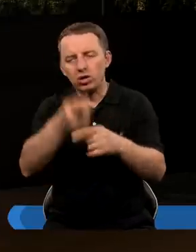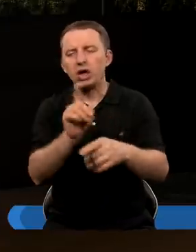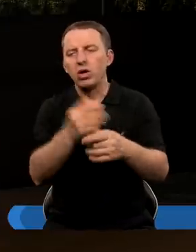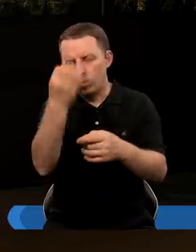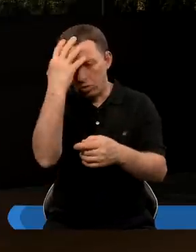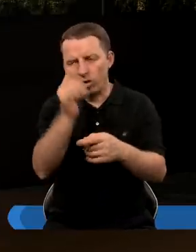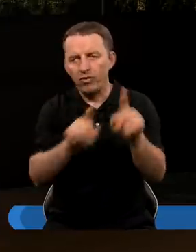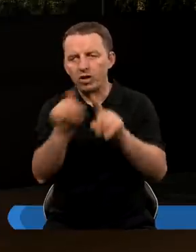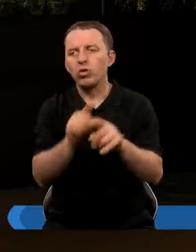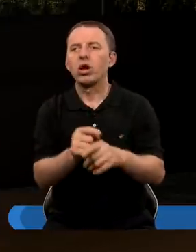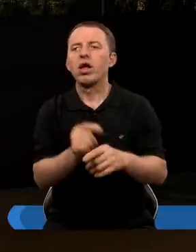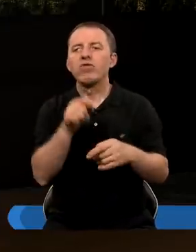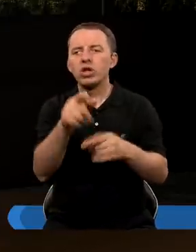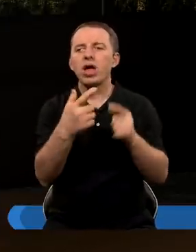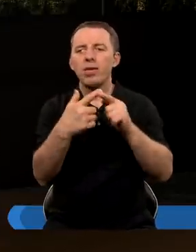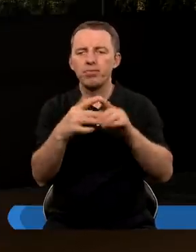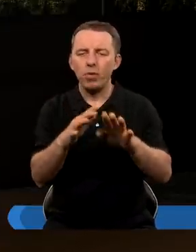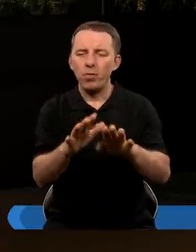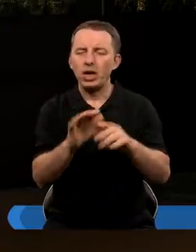króla. No i w tym momencie